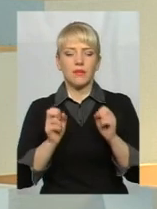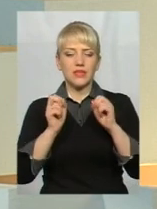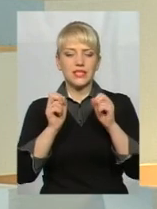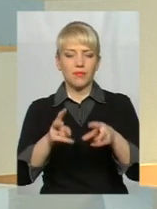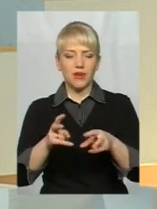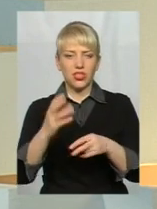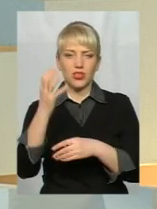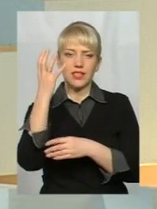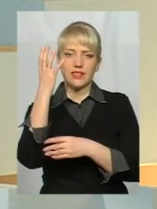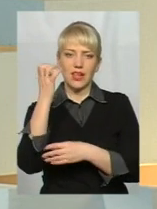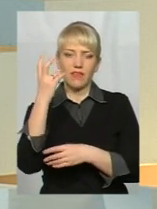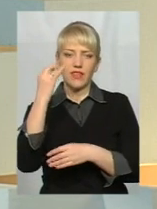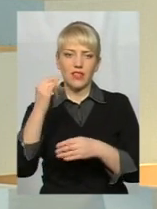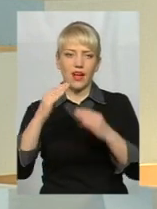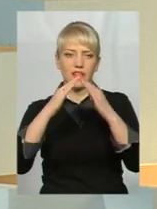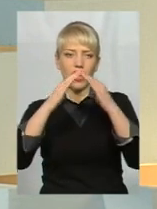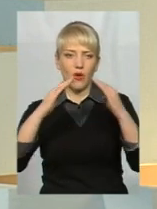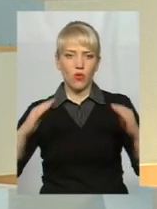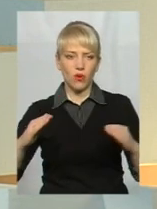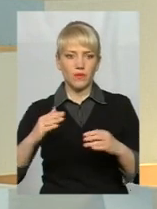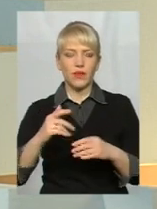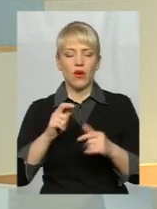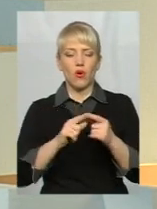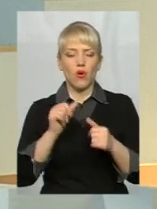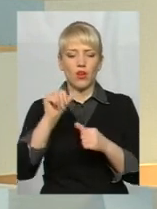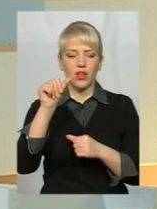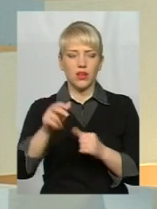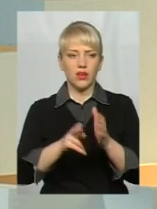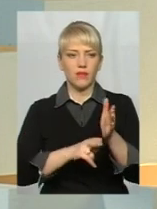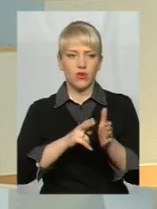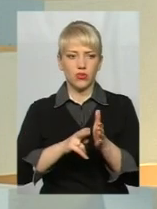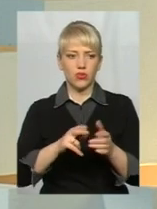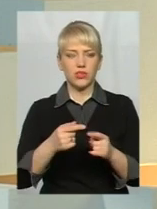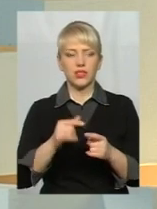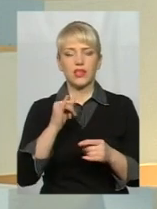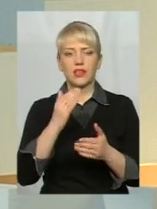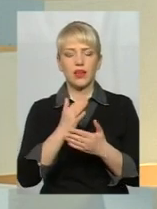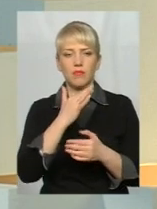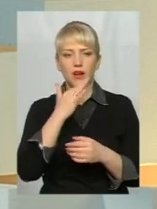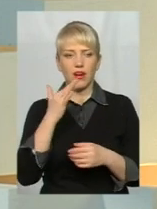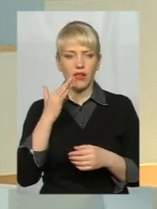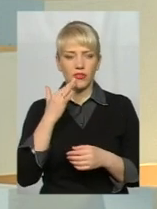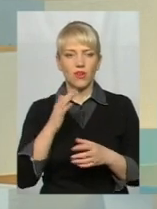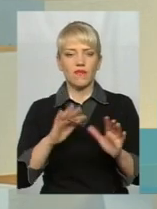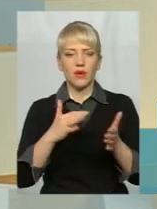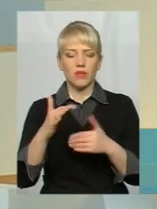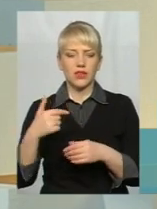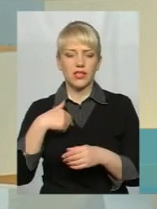селфі на даху. Тому що, якби, окрім вагонів, дуже багато випадків, і, скажімо, я сама моніторила в соцмережі